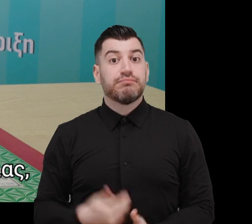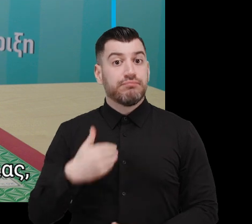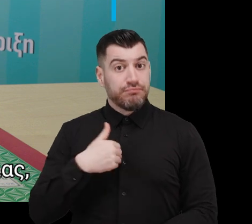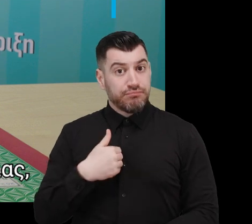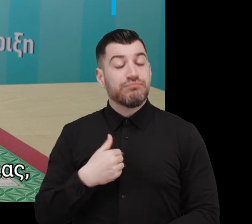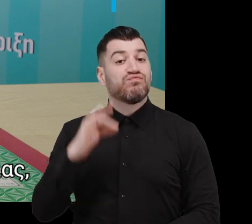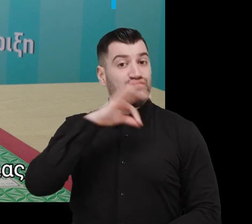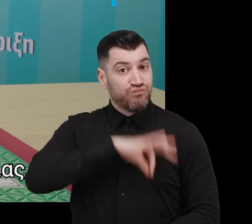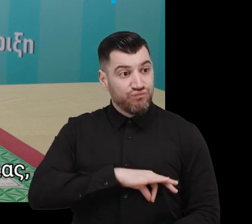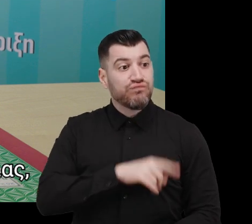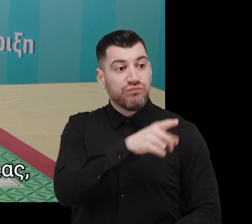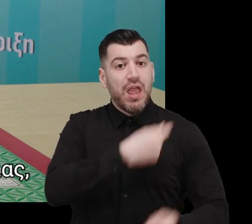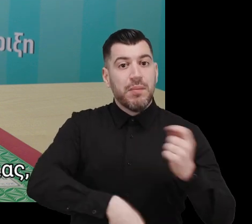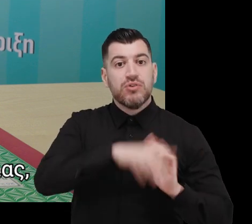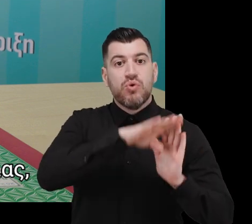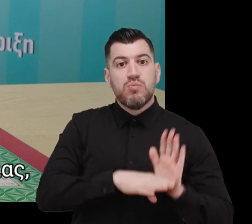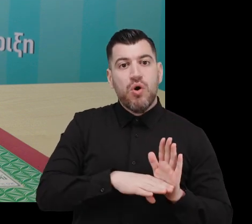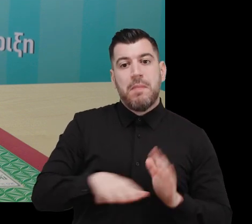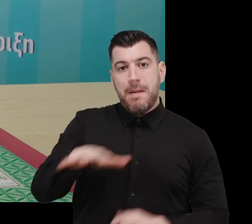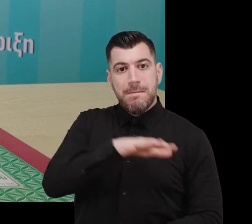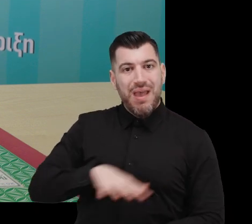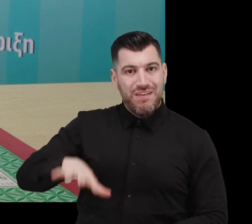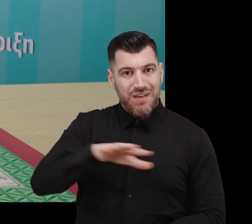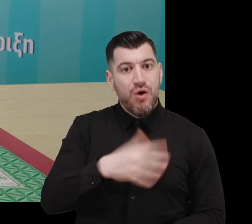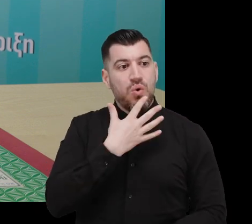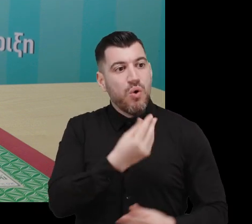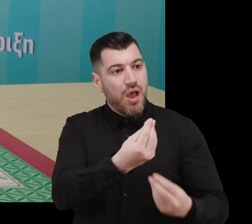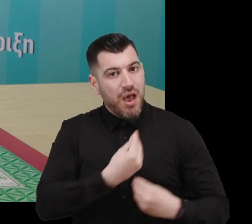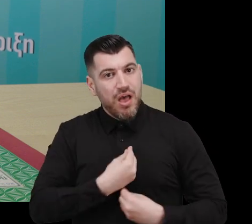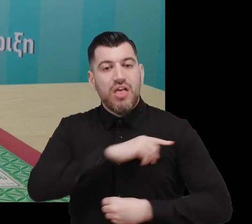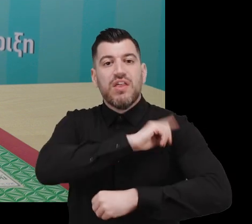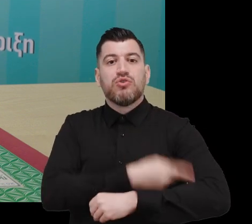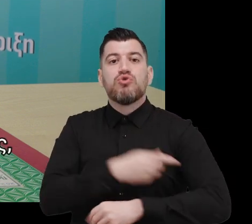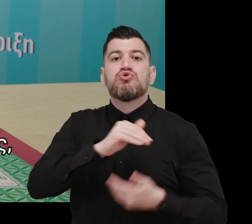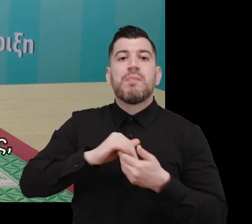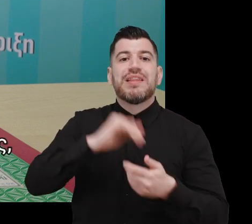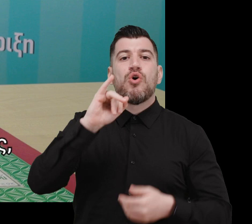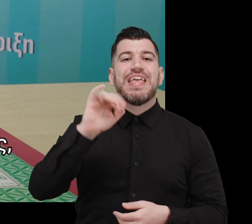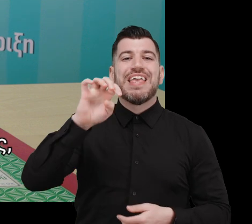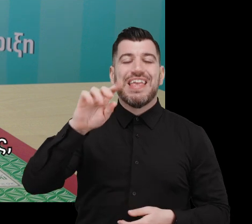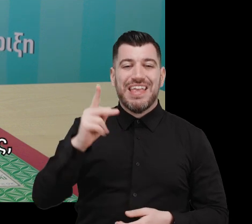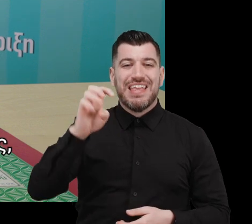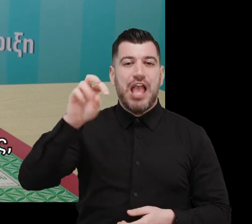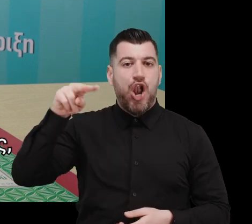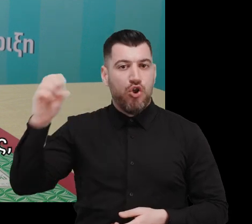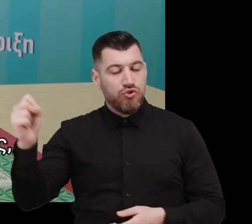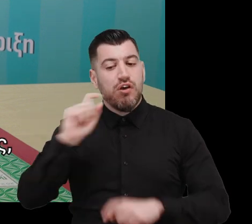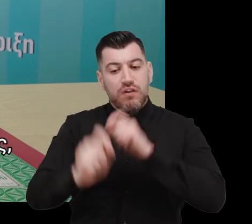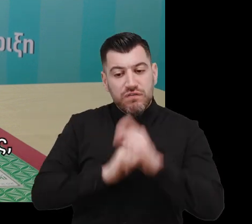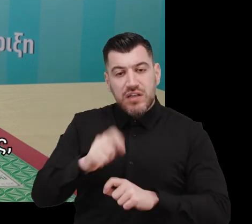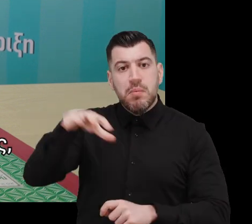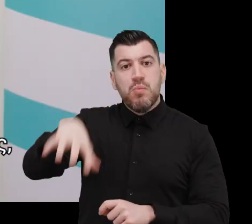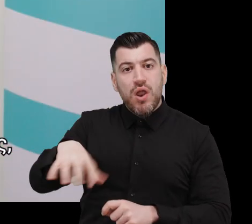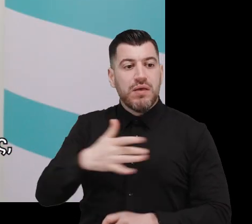Οφεληθήκαμε από το επιχειρησιακό πρόγραμμα της περιφέρειας, καθώς έδωσε τη δυνατότητα στο Σωματείο Ήκελος να δημιουργήσει τη μονάδα ψυχοκοινωνικής